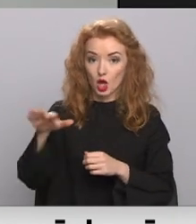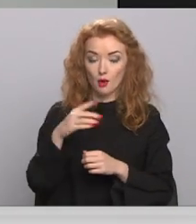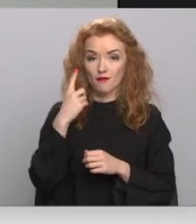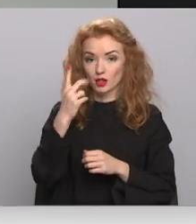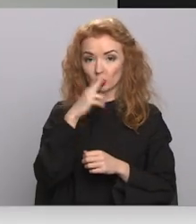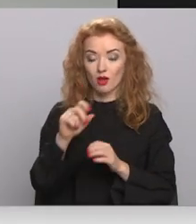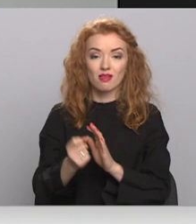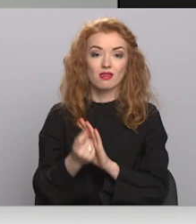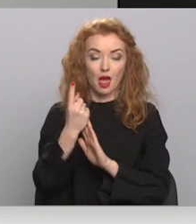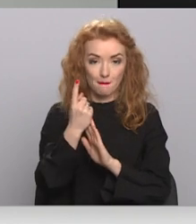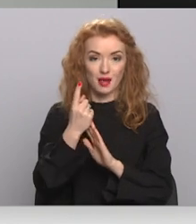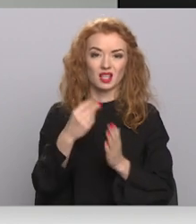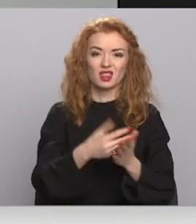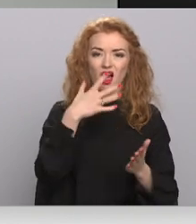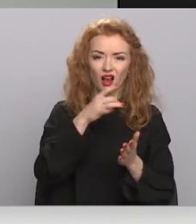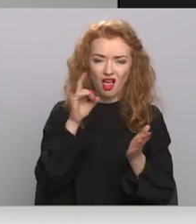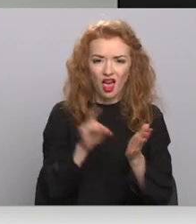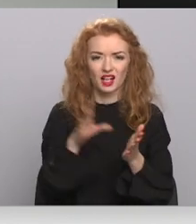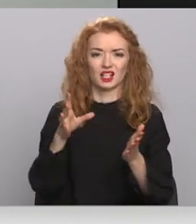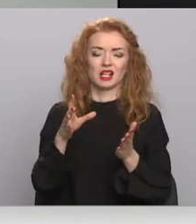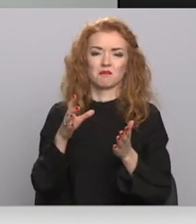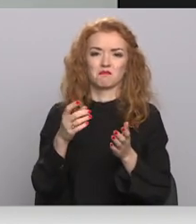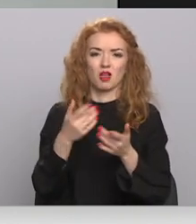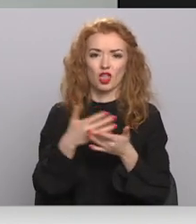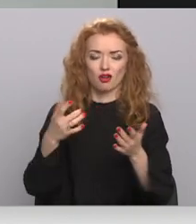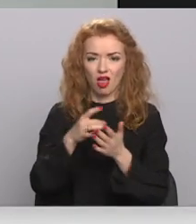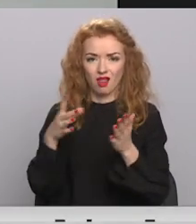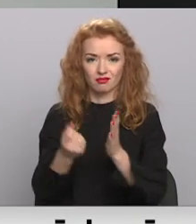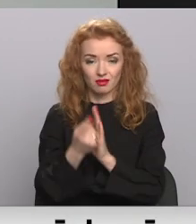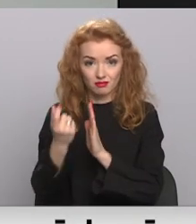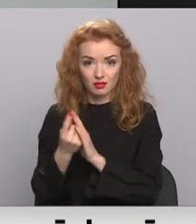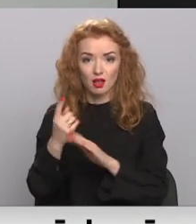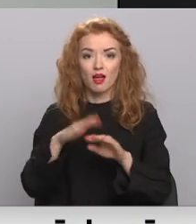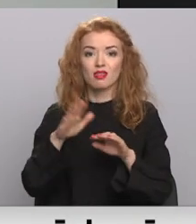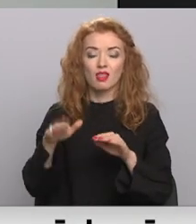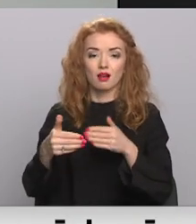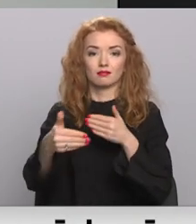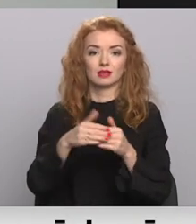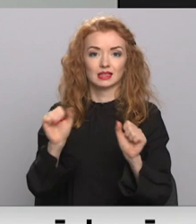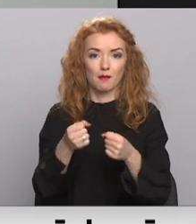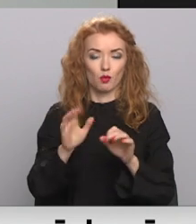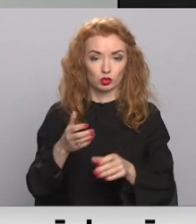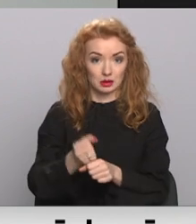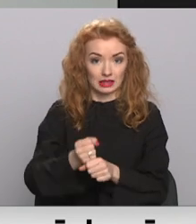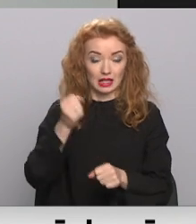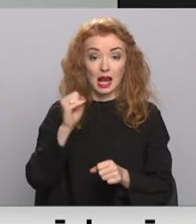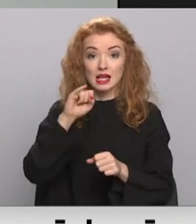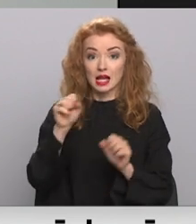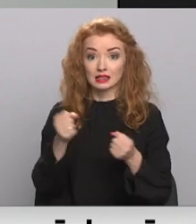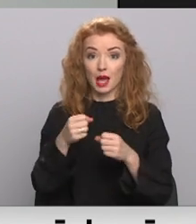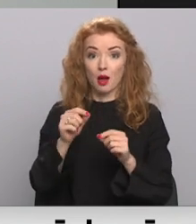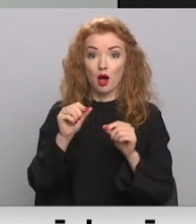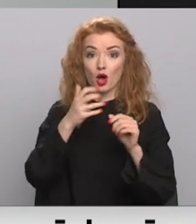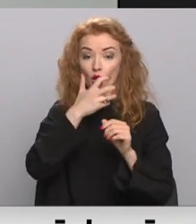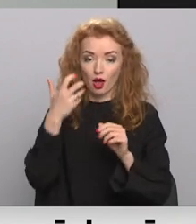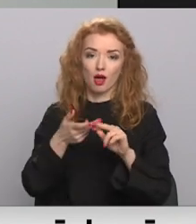kopumā, dāga elektrība vai dāga energo resursiem, ir gaidz par slidzašu augstu ziemu. Ja tās nepiepildās, tad ir labi. Es domāju, mēs jau